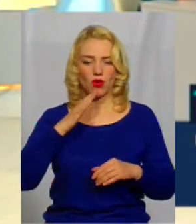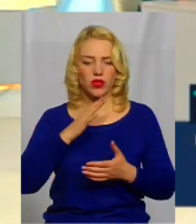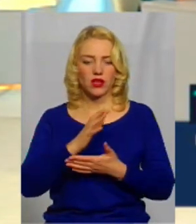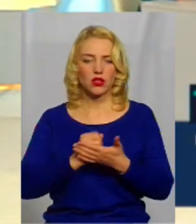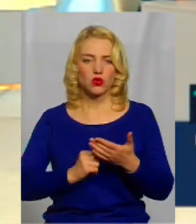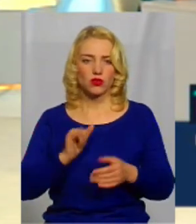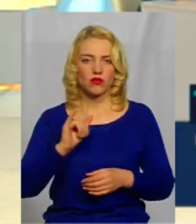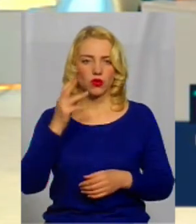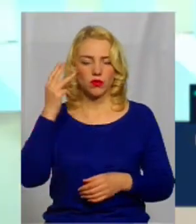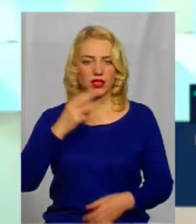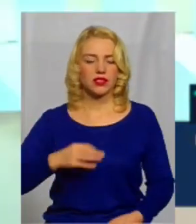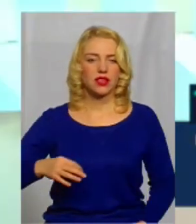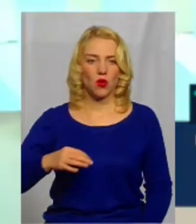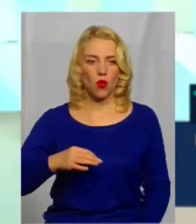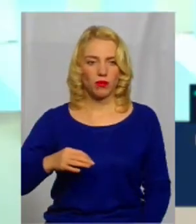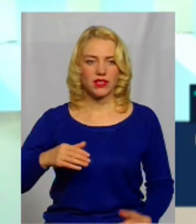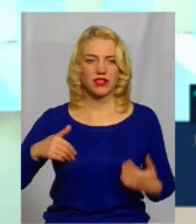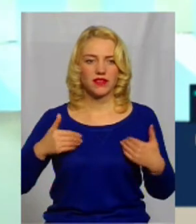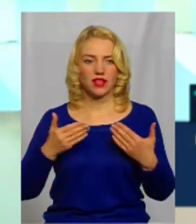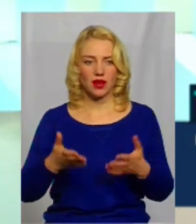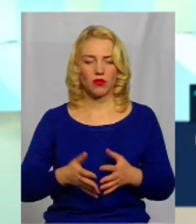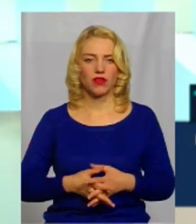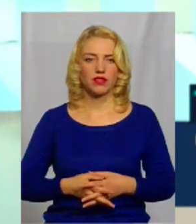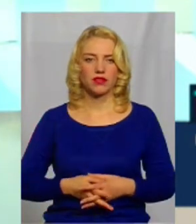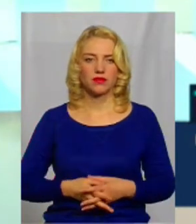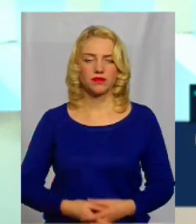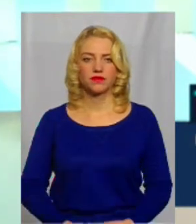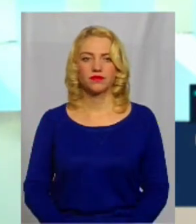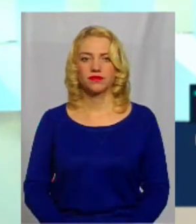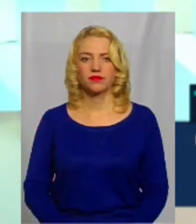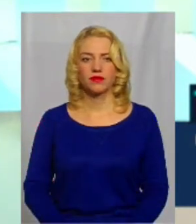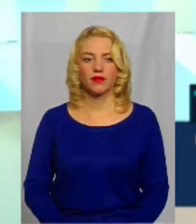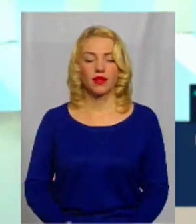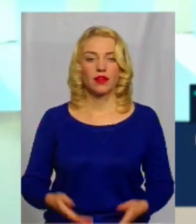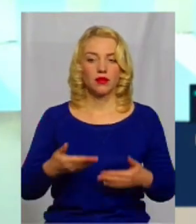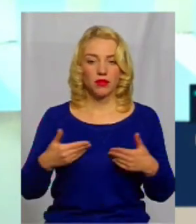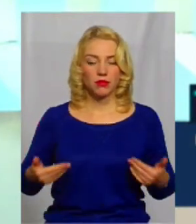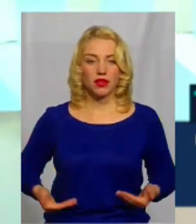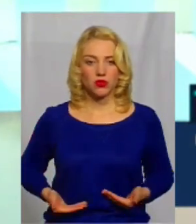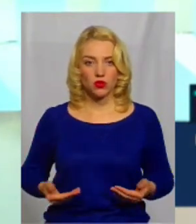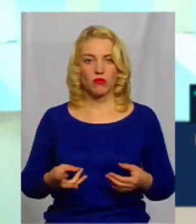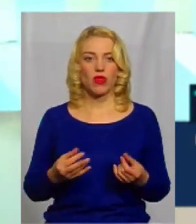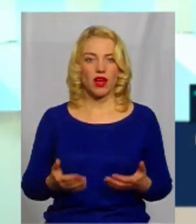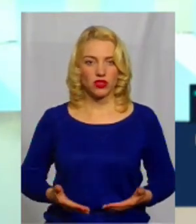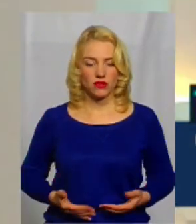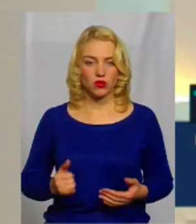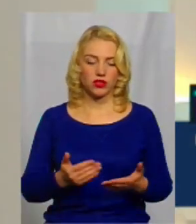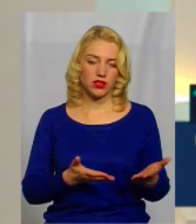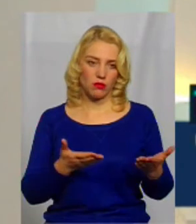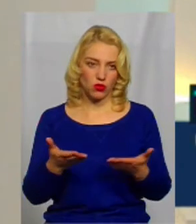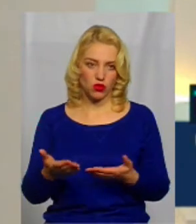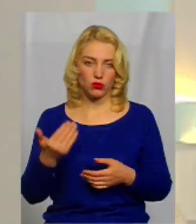ресурсів у Хмельницькій області. Вітаю вас, пане Олександре. Ми працюємо наживо і